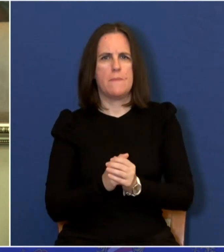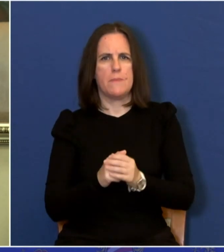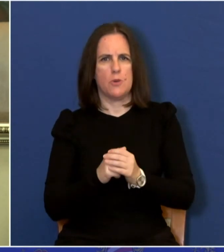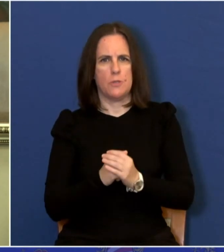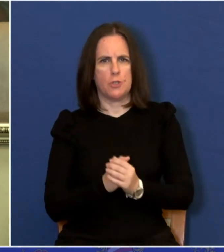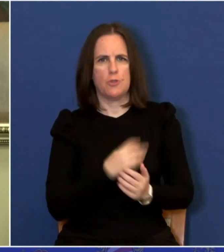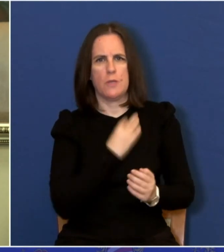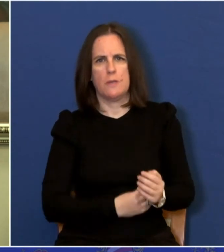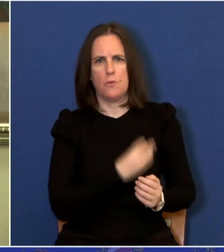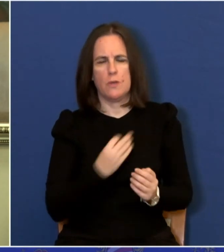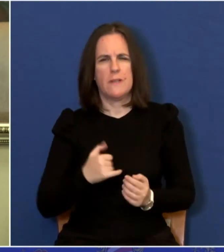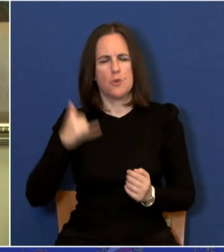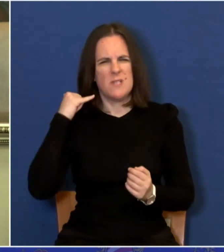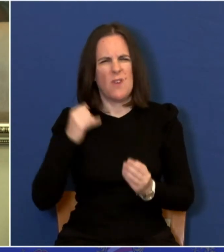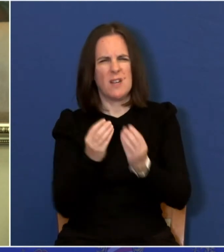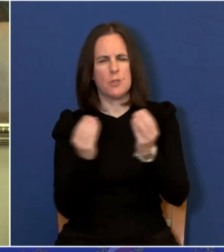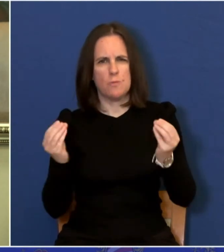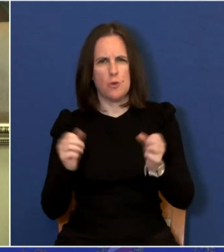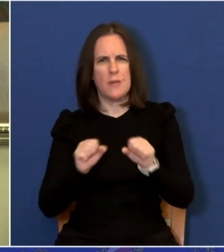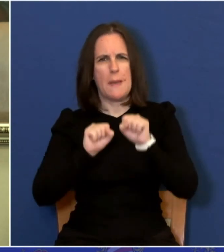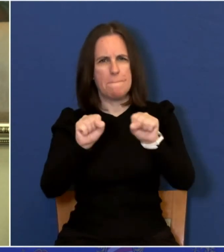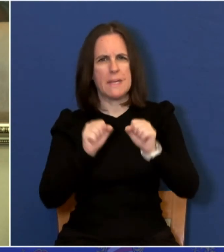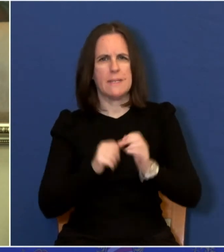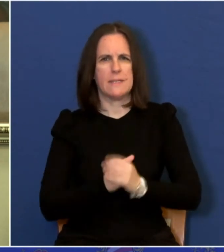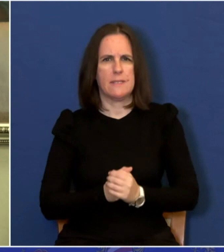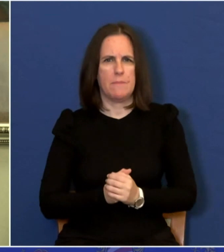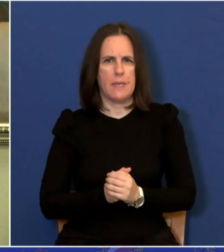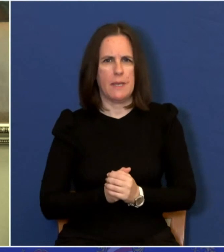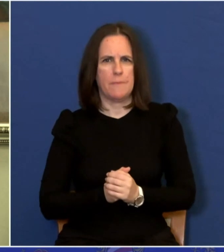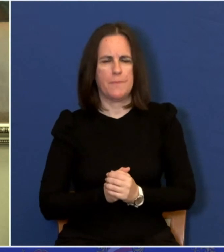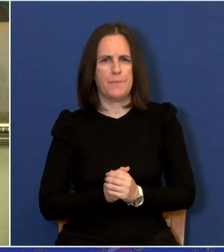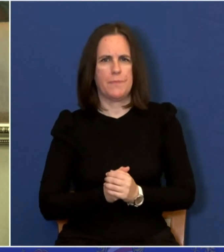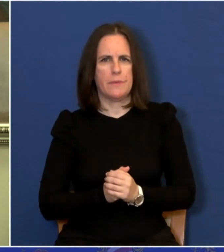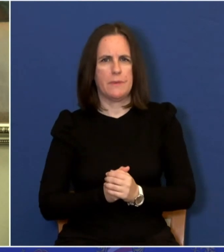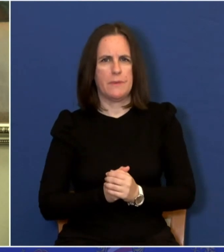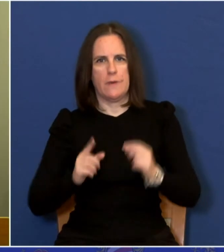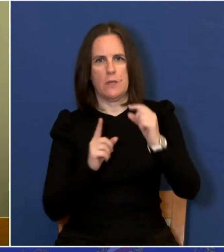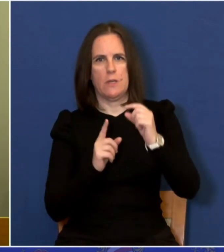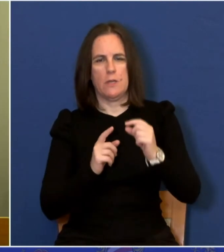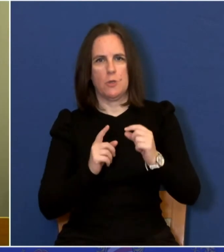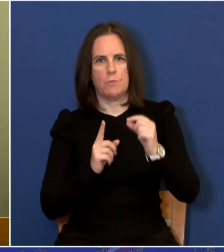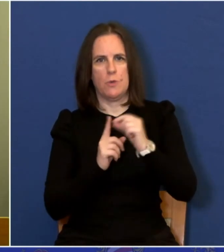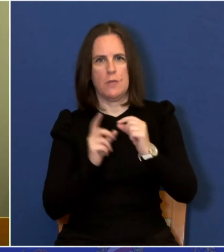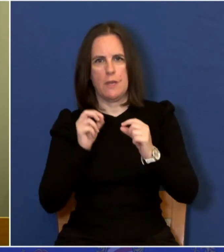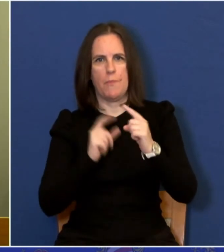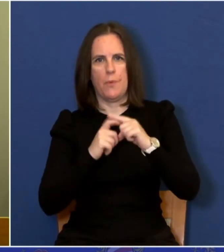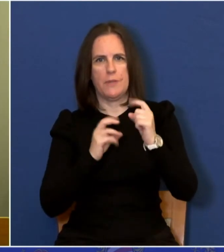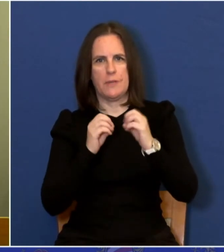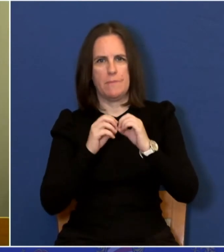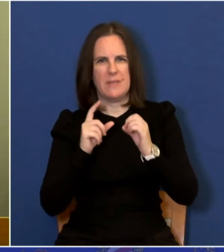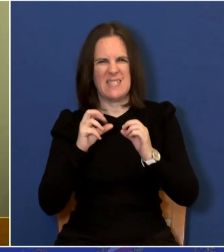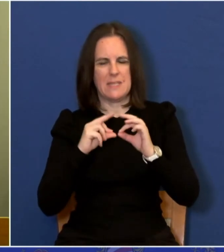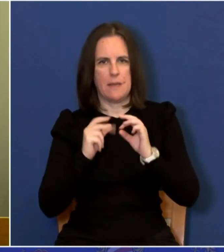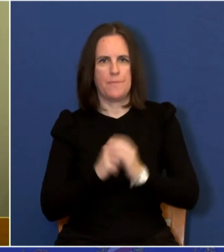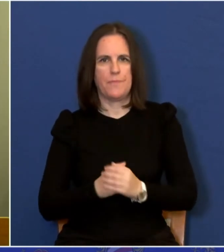i mnogi su telefon izvajali, i mnogi su nemoralne ponude bile. Na ništa nismo pristali. Tada i danas prodaj Luke